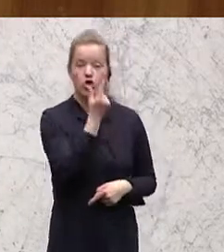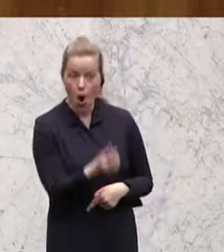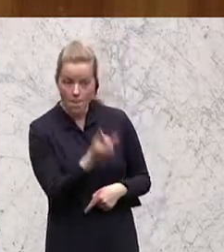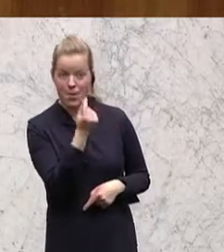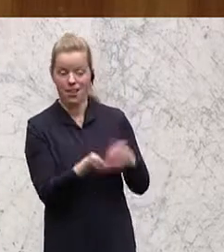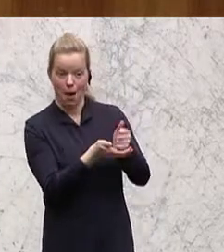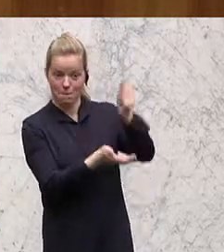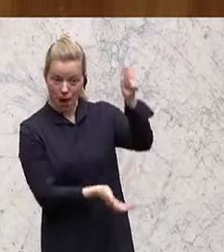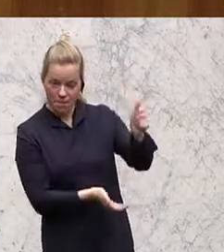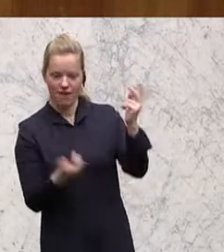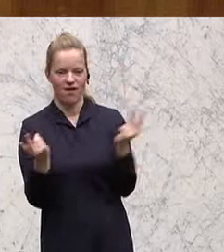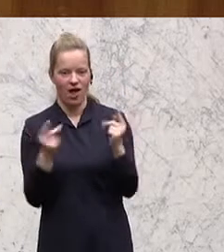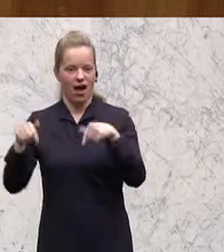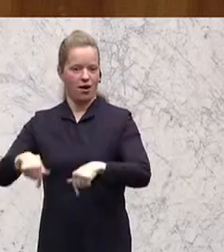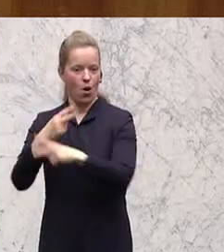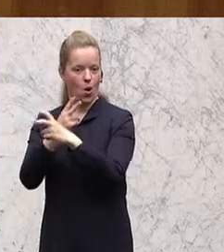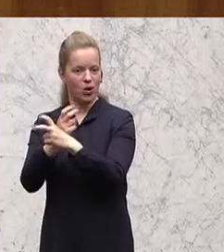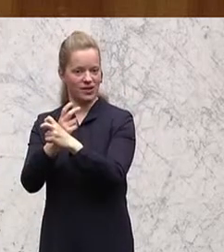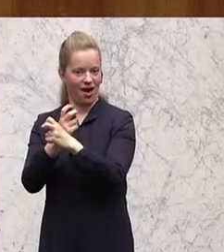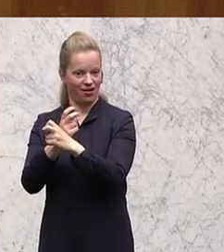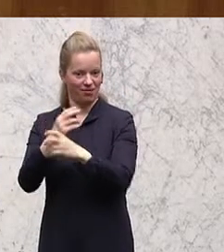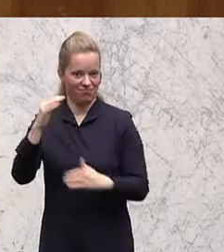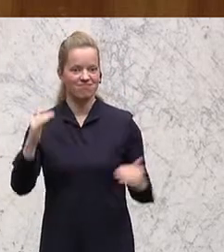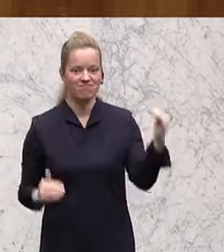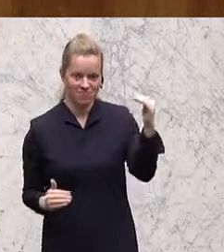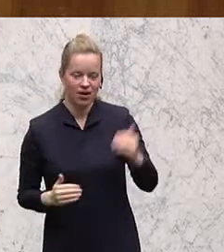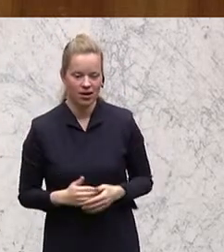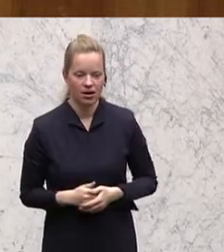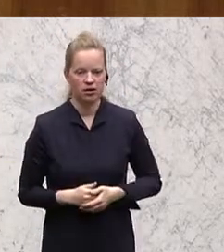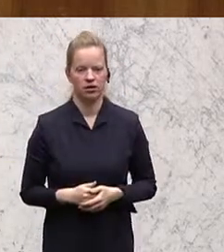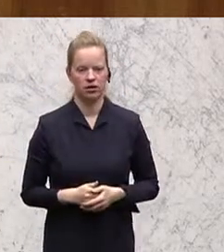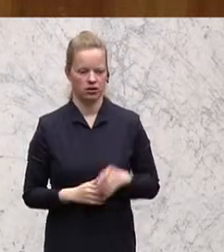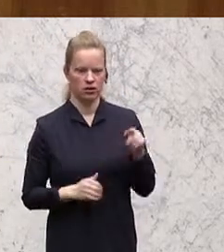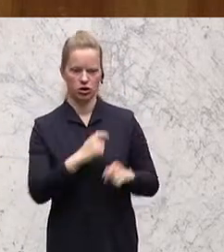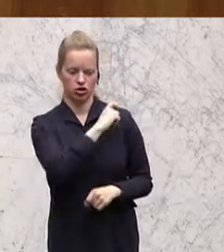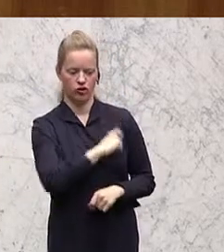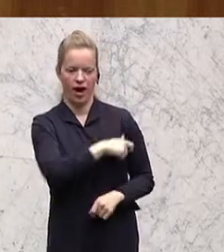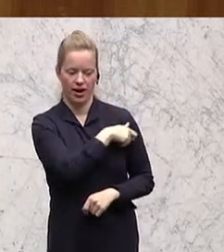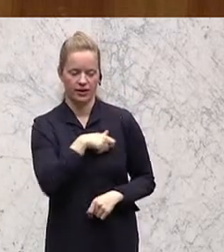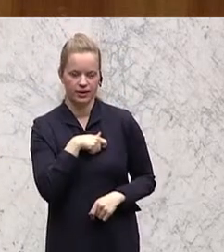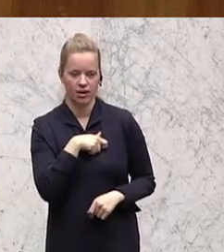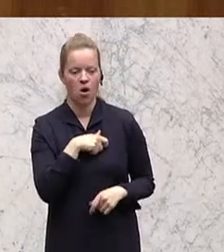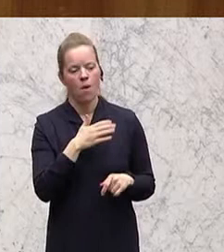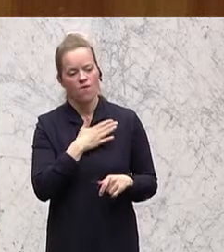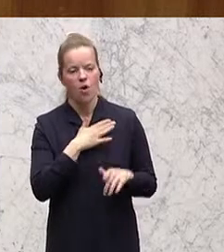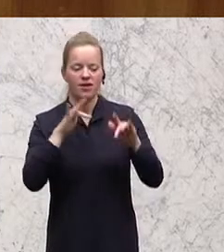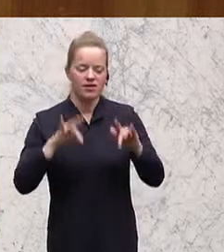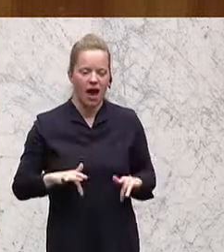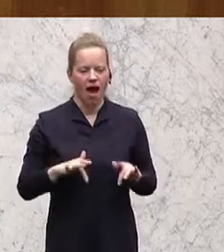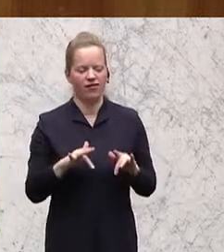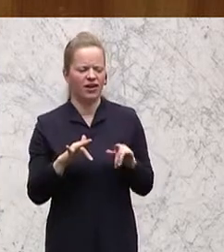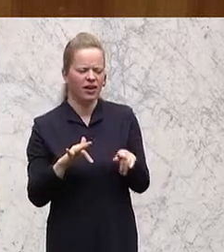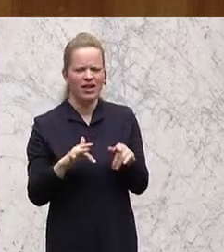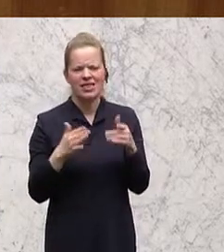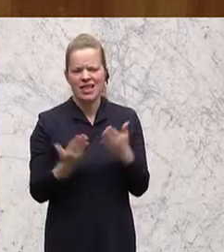öffentliche Mittel im Vergleich zu Österreich. Und das in der Schweiz hat das allseits gefürchteten eiskalten Neoliberalismus mit